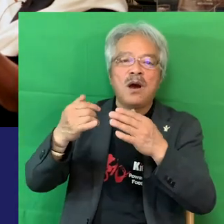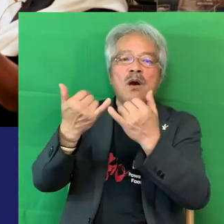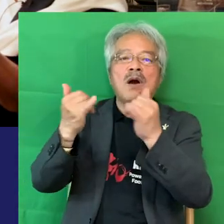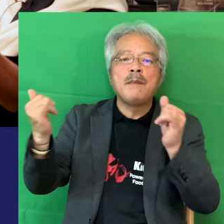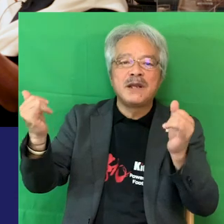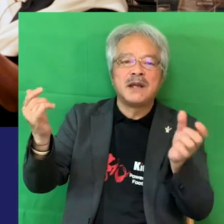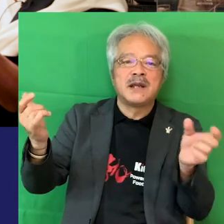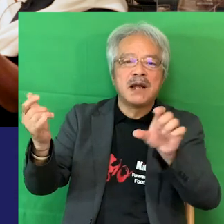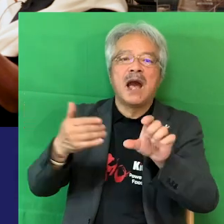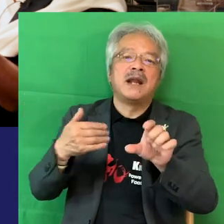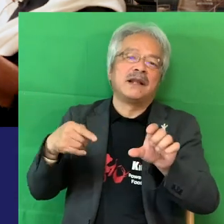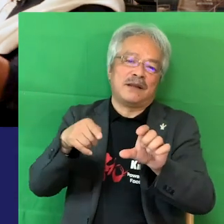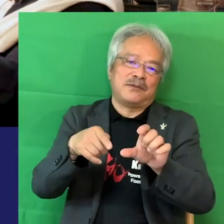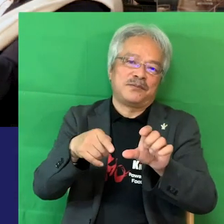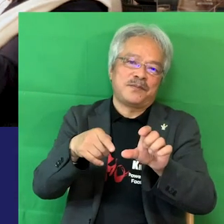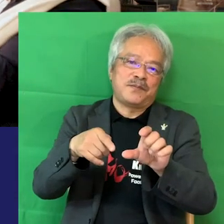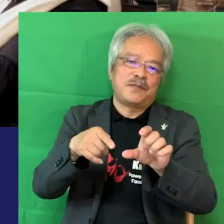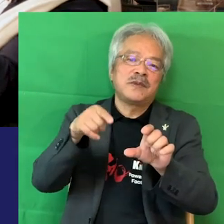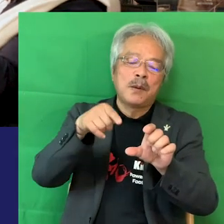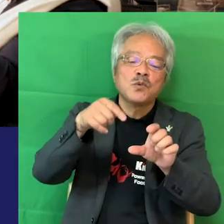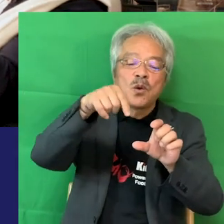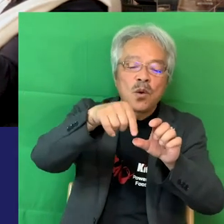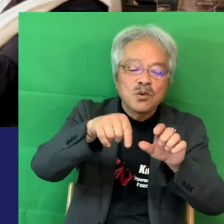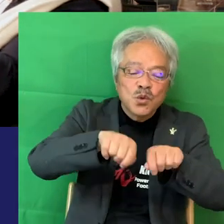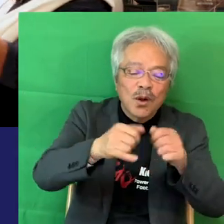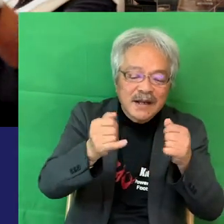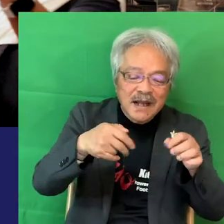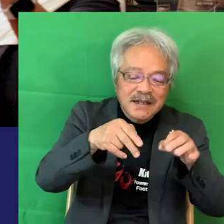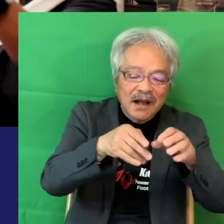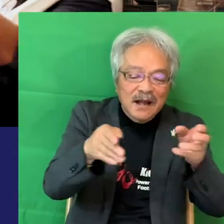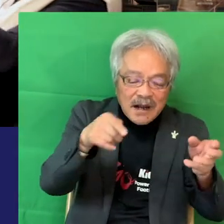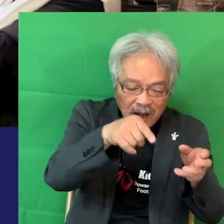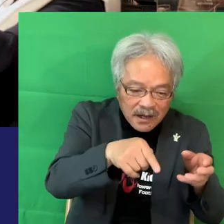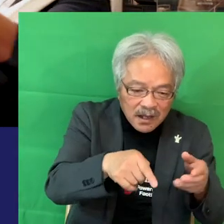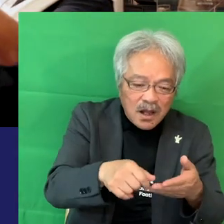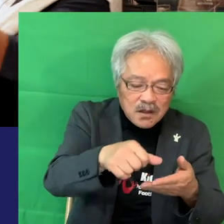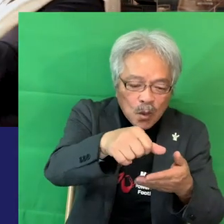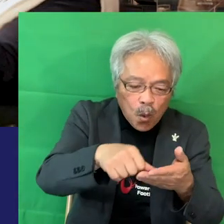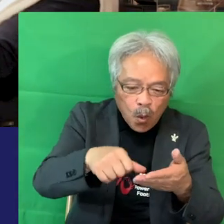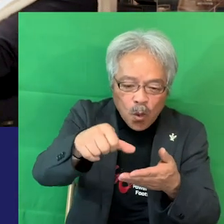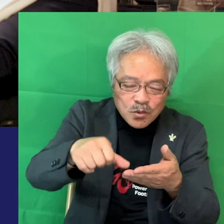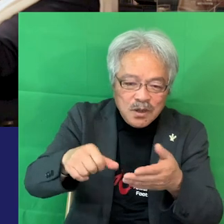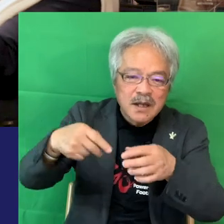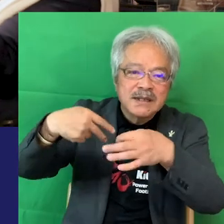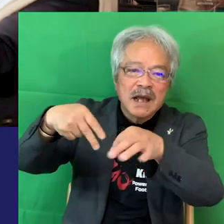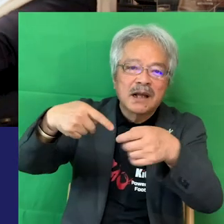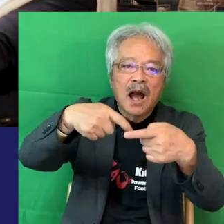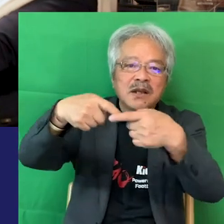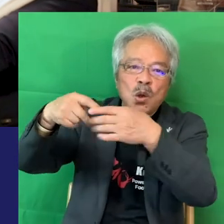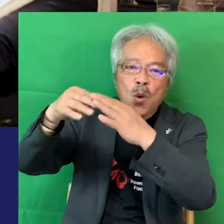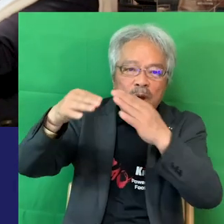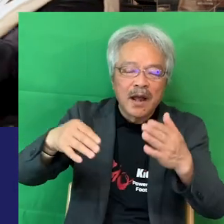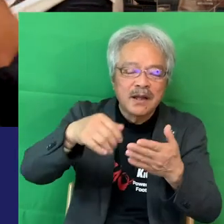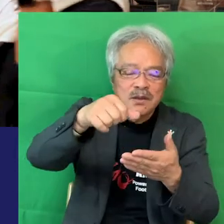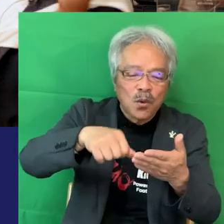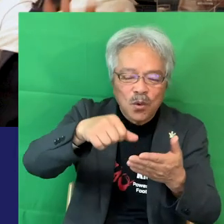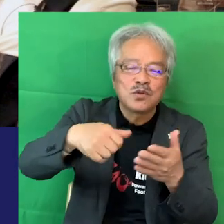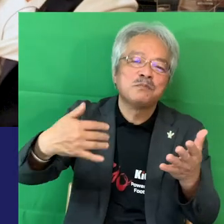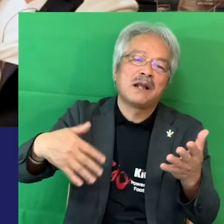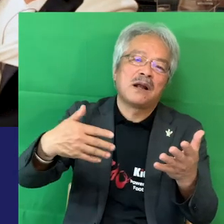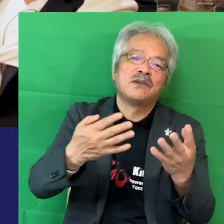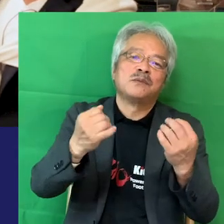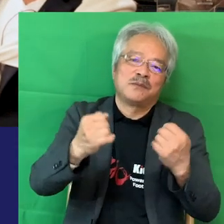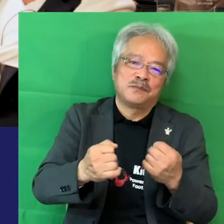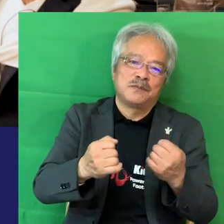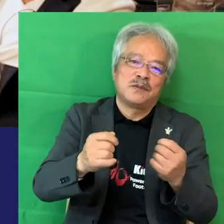してない選手たちがいるので登録されてその人たちが分かってくると協会にも登録することになるのでそのユニオン